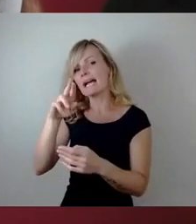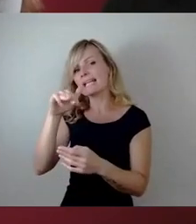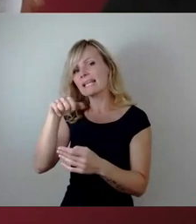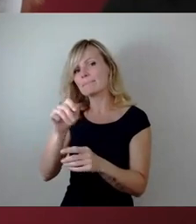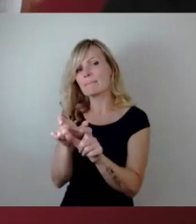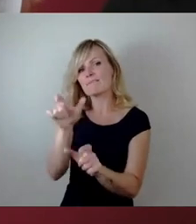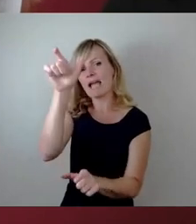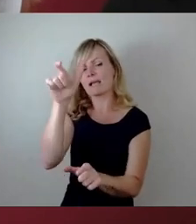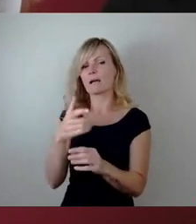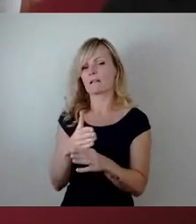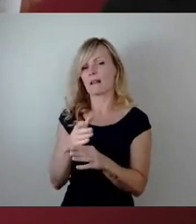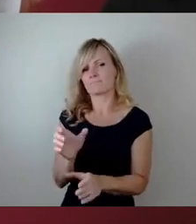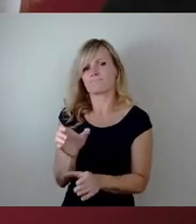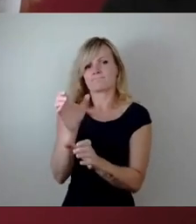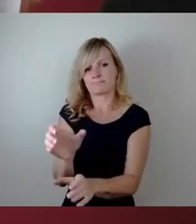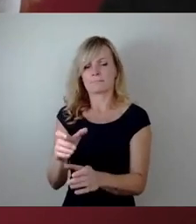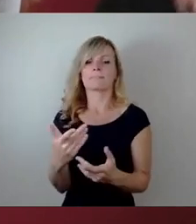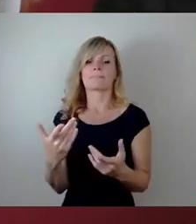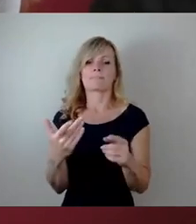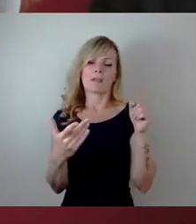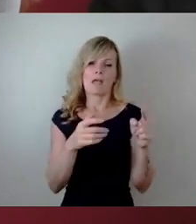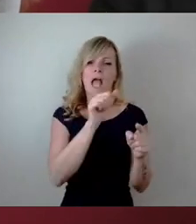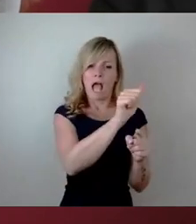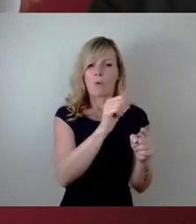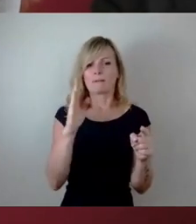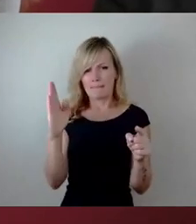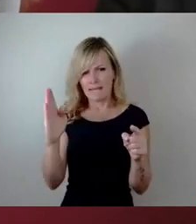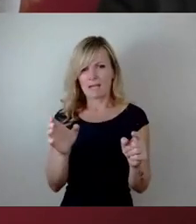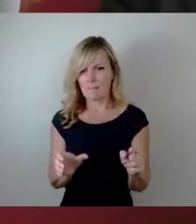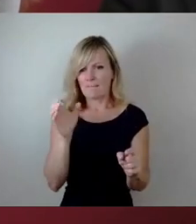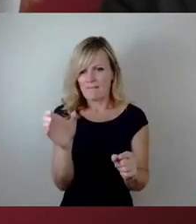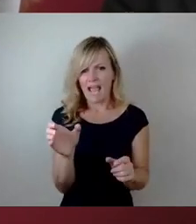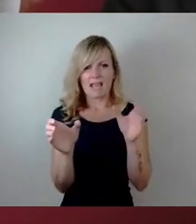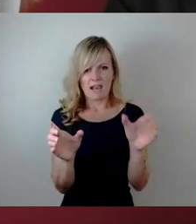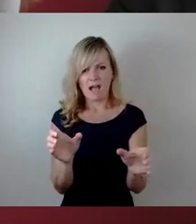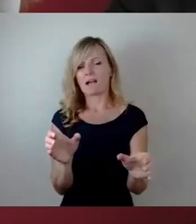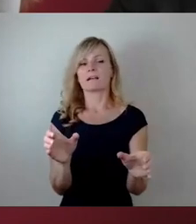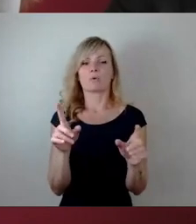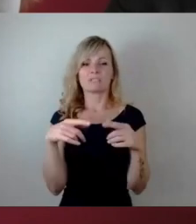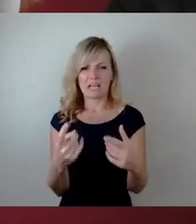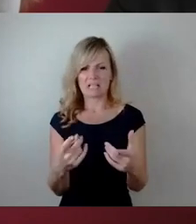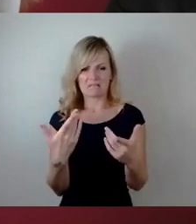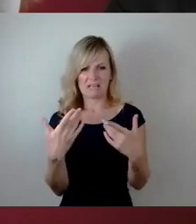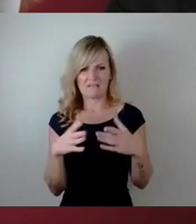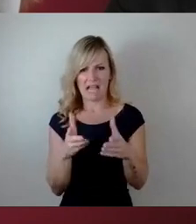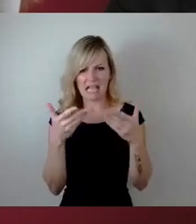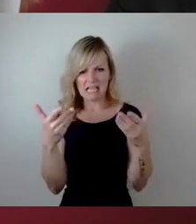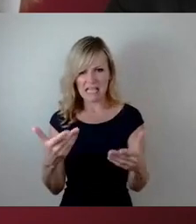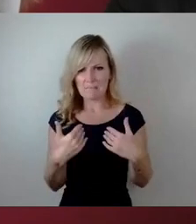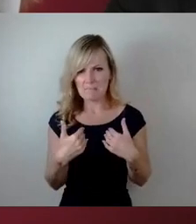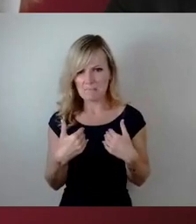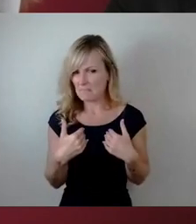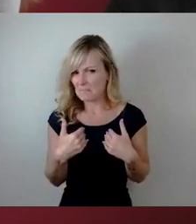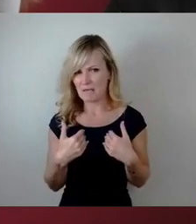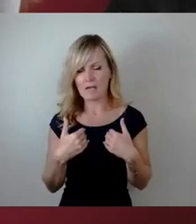neureikischen Punkten vielleicht A und B wieder freigeben kann. Und ich glaube, die wichtigste